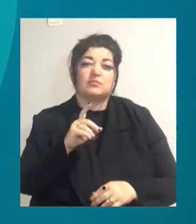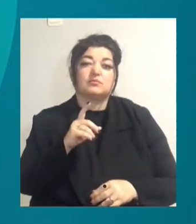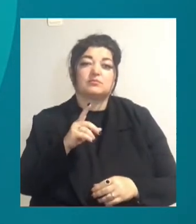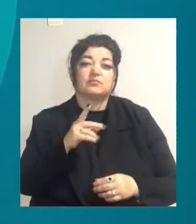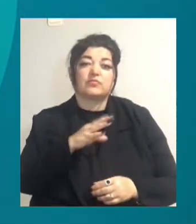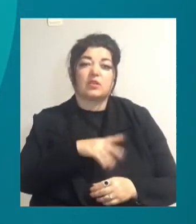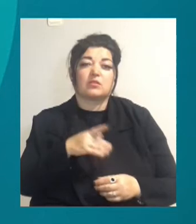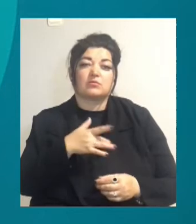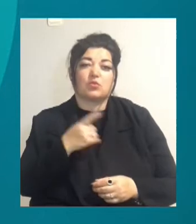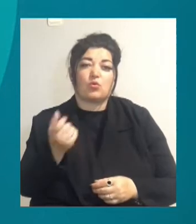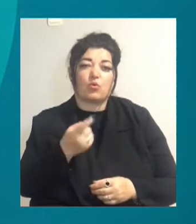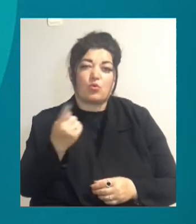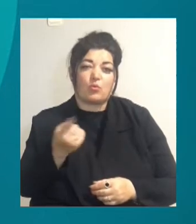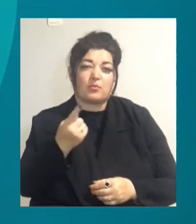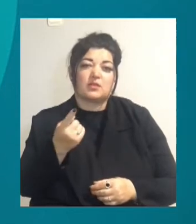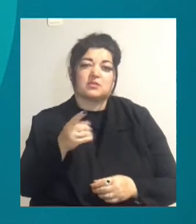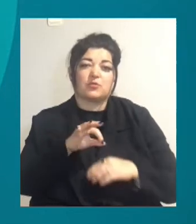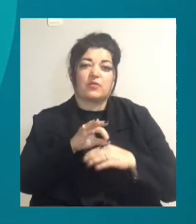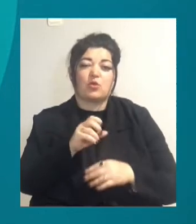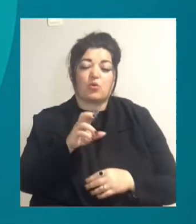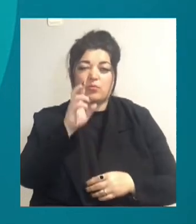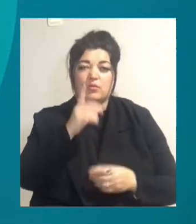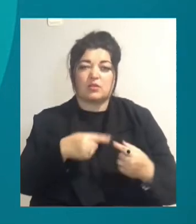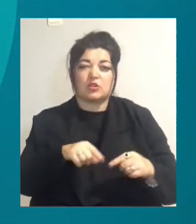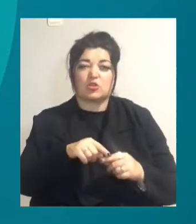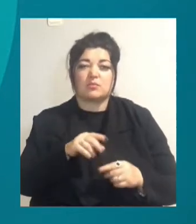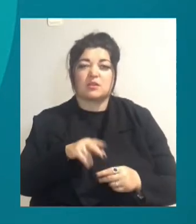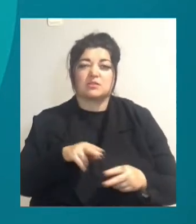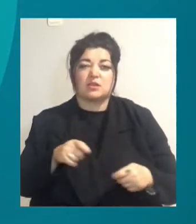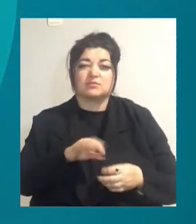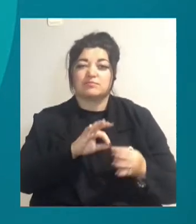провели Одеські облдержадміністрації. Детальніше розкаже Ксенія Процепова.